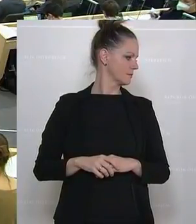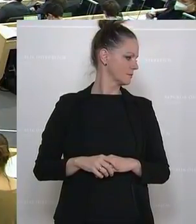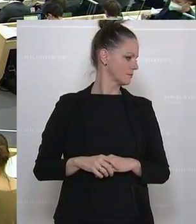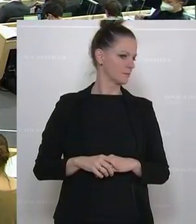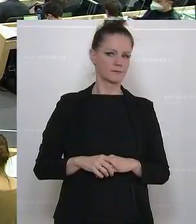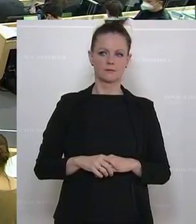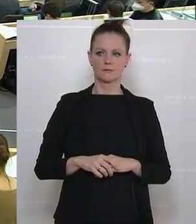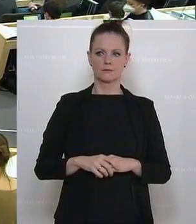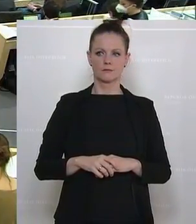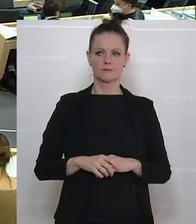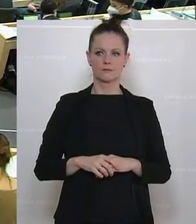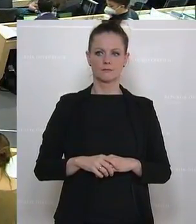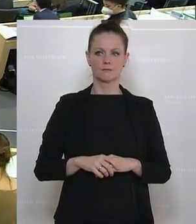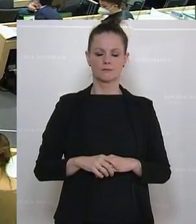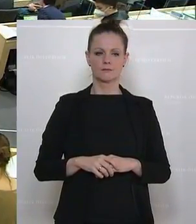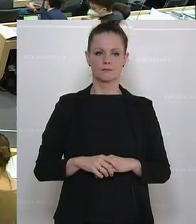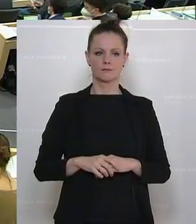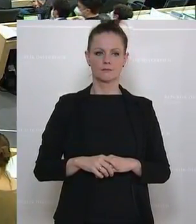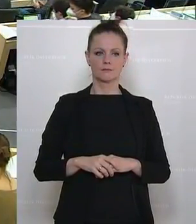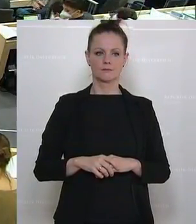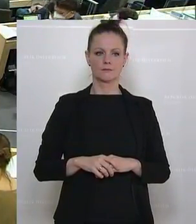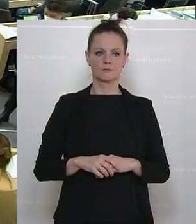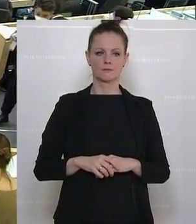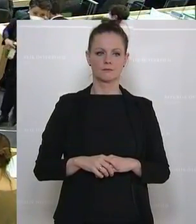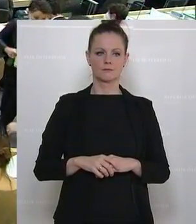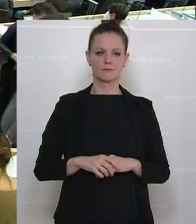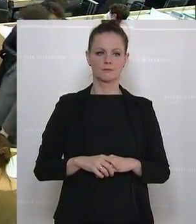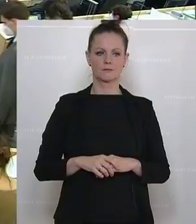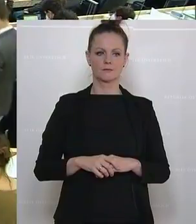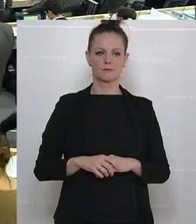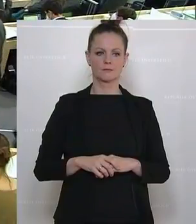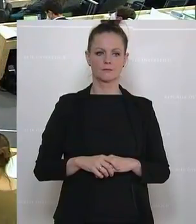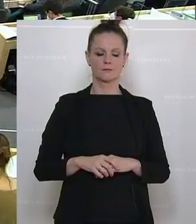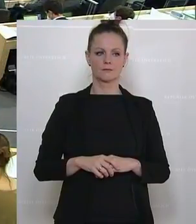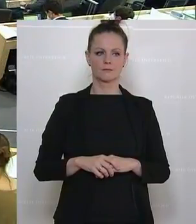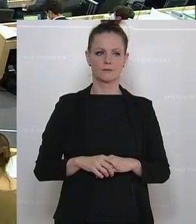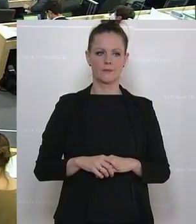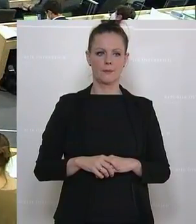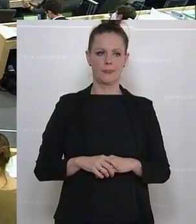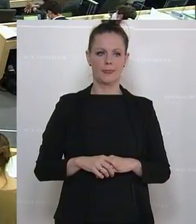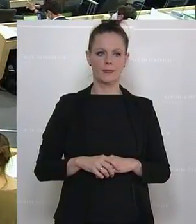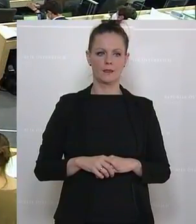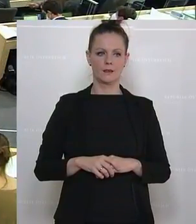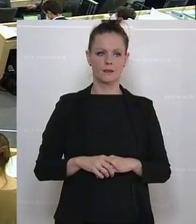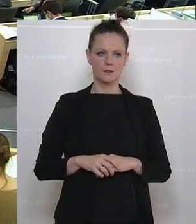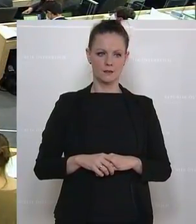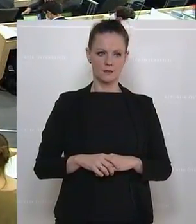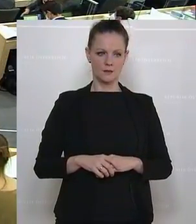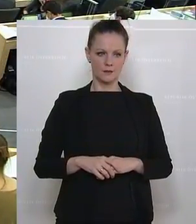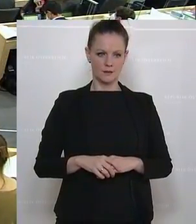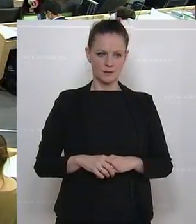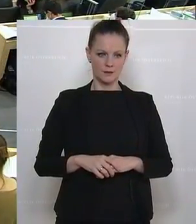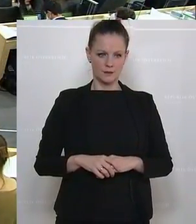Abgeordnete.